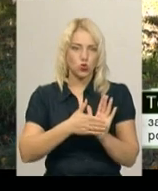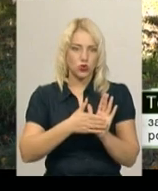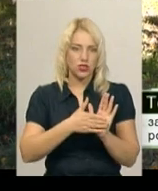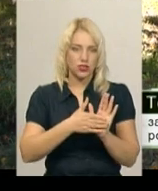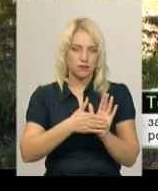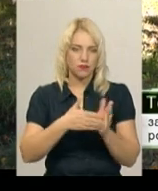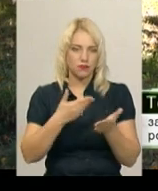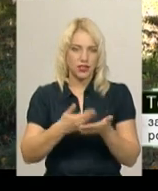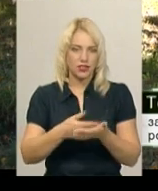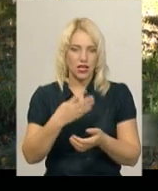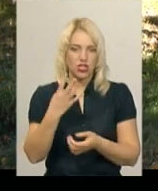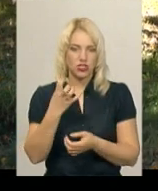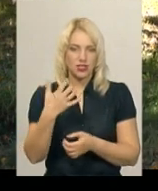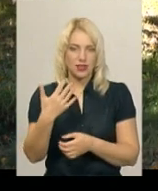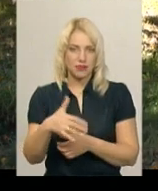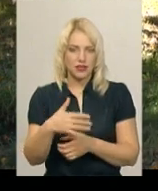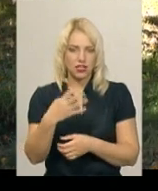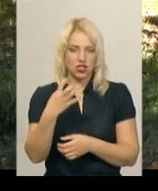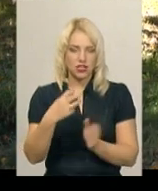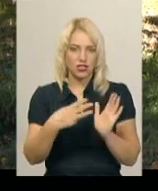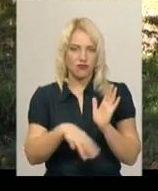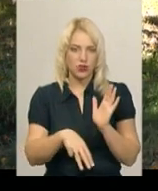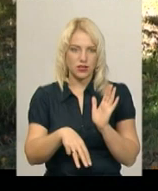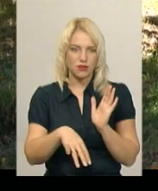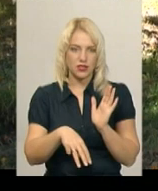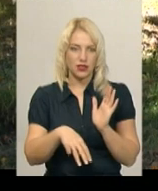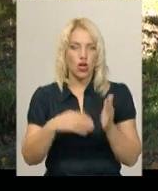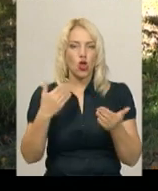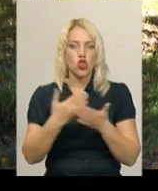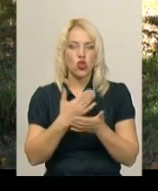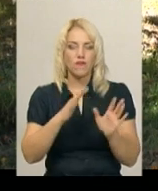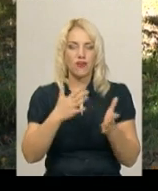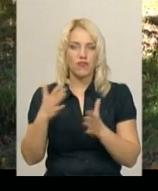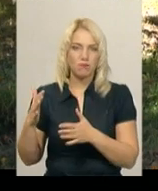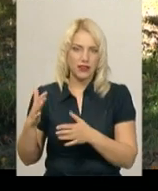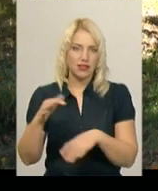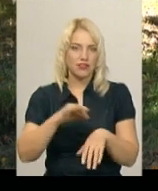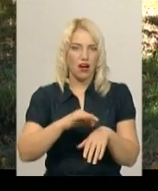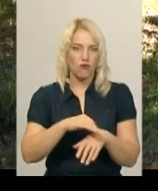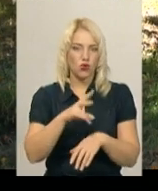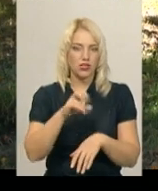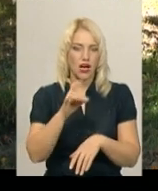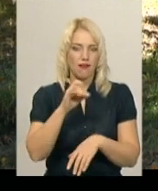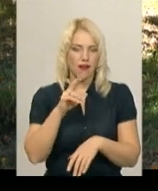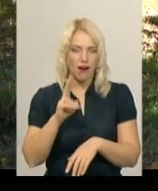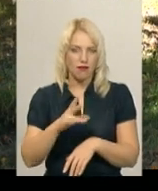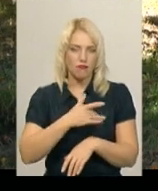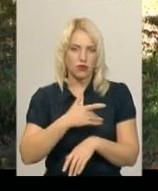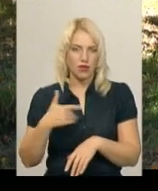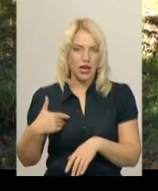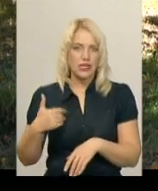близько 450-480 нових випадків захворювання на рак грудної залози.